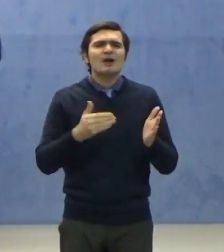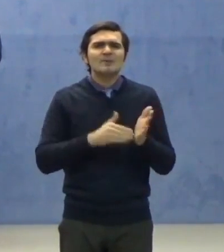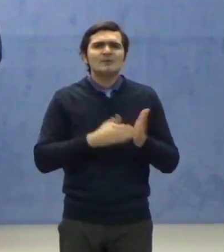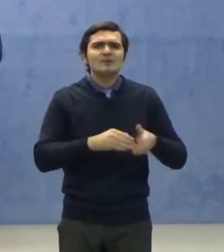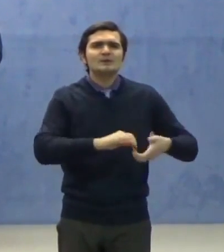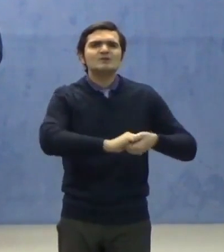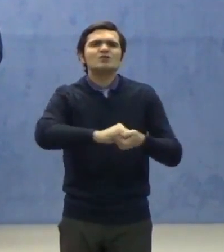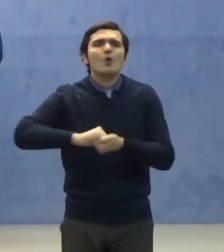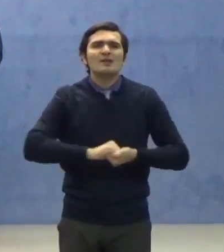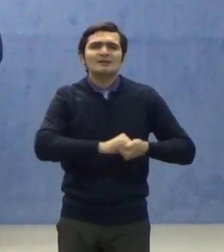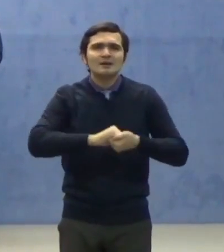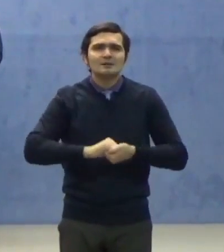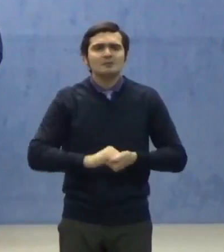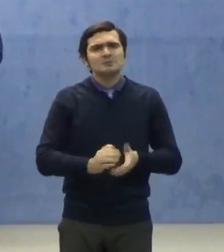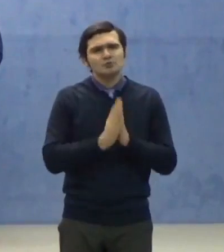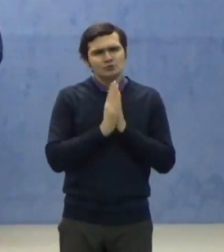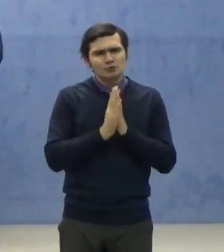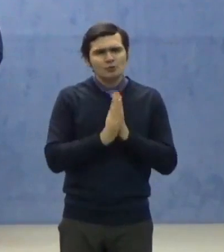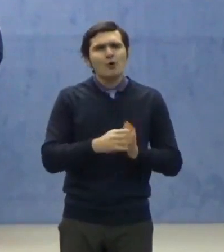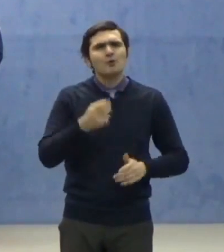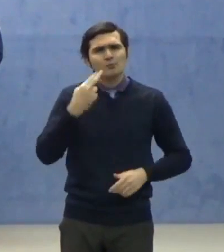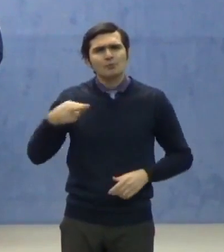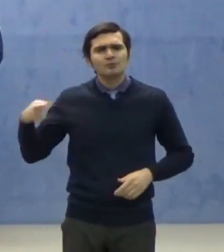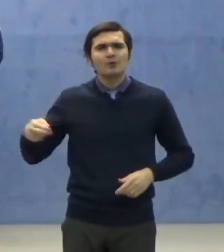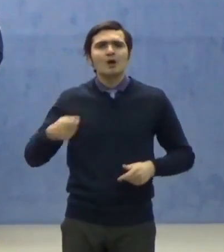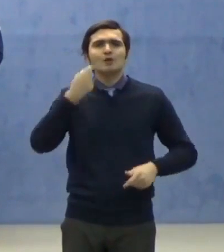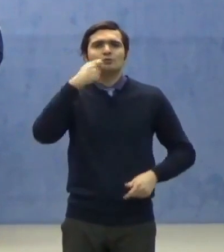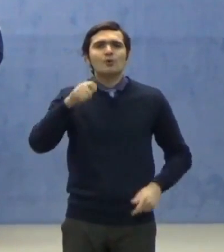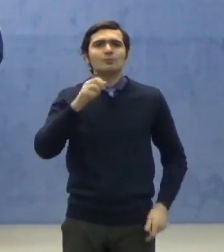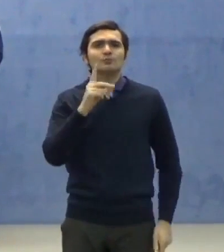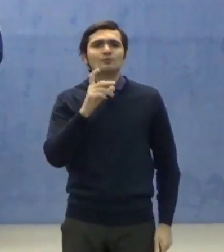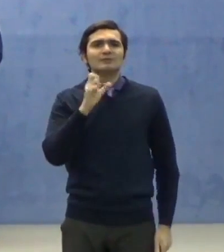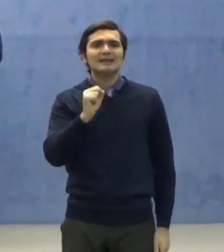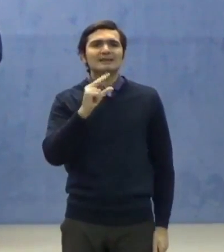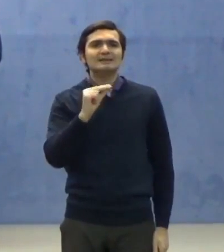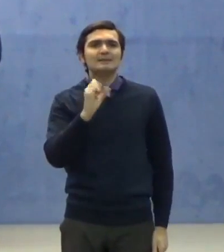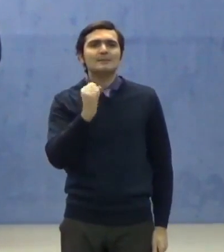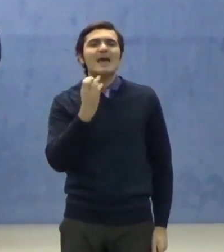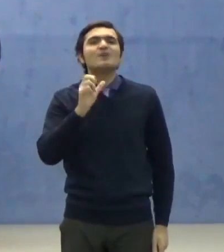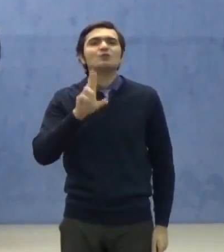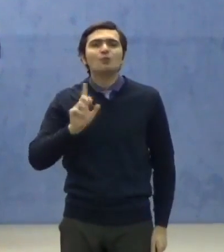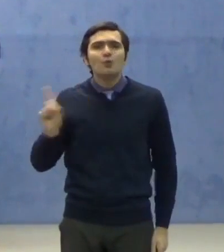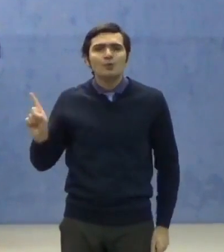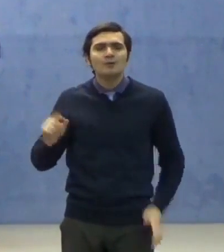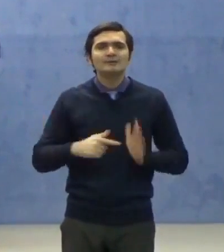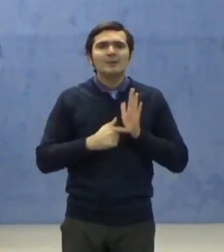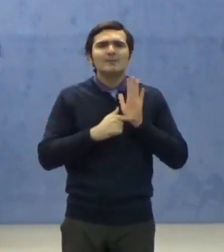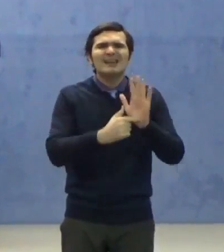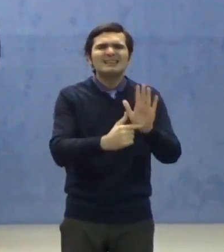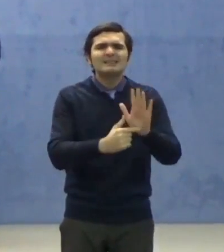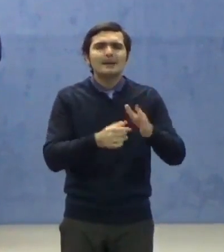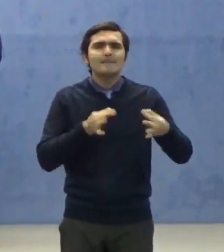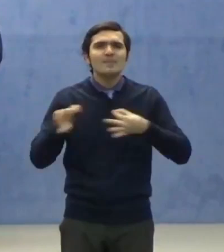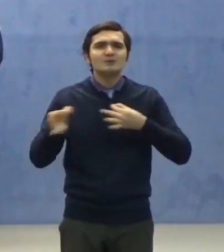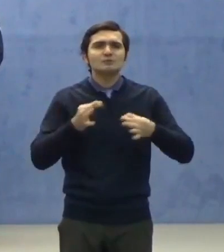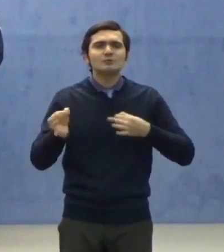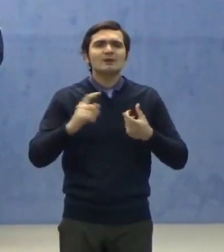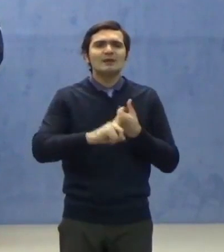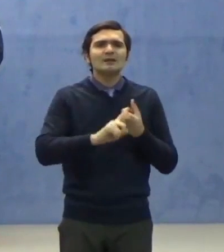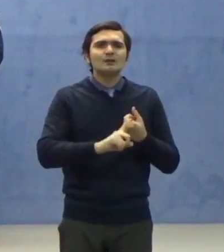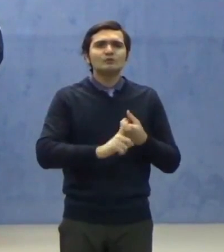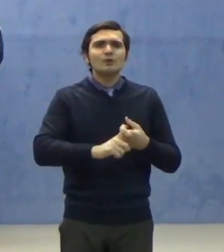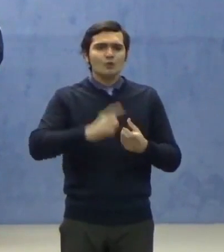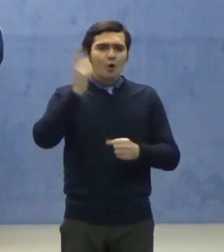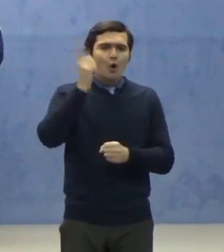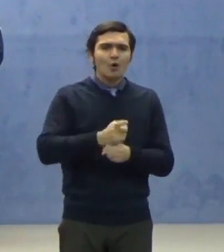Îi rog în continuare pe domnul Despescu să prezinte măsurile ce țin de componenta de ordine publică